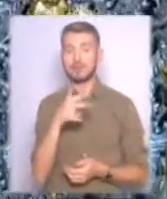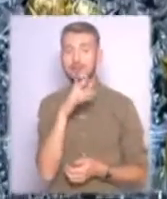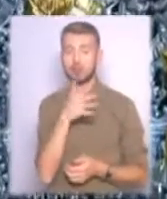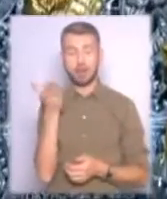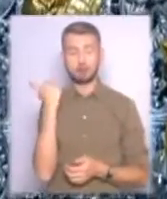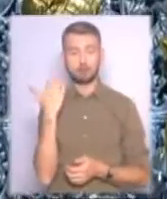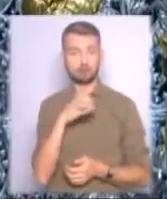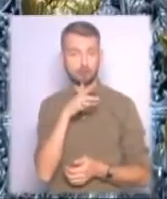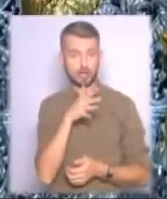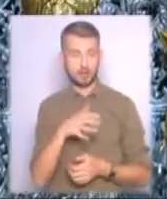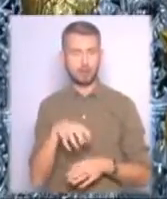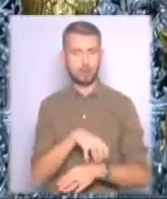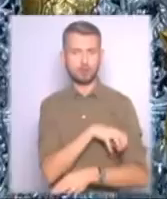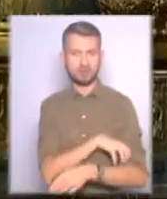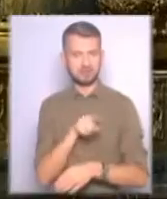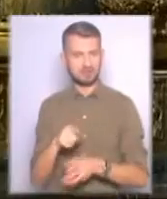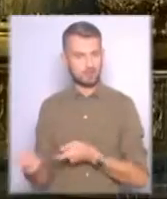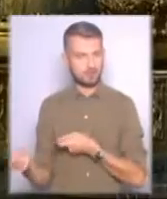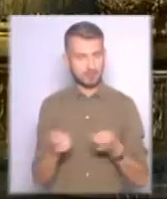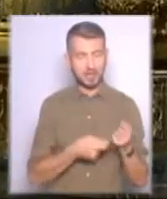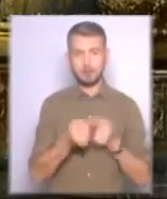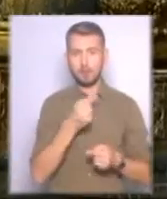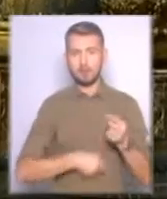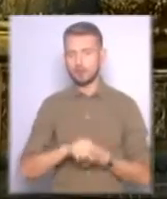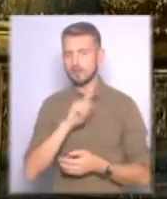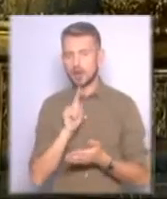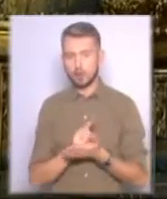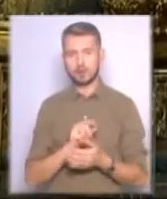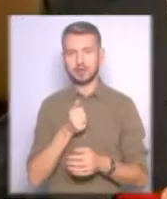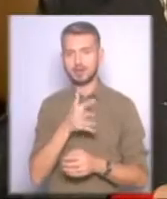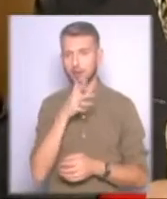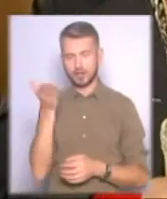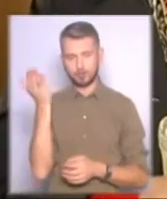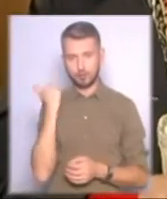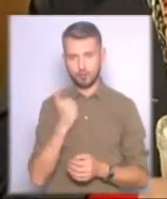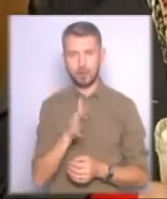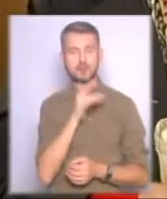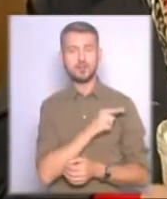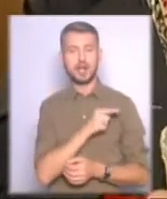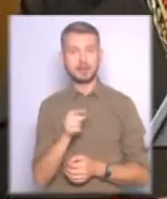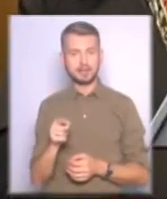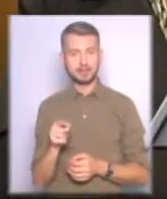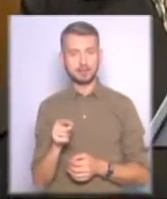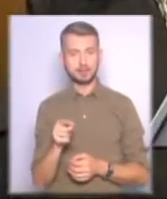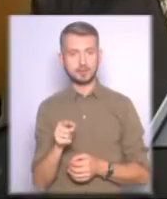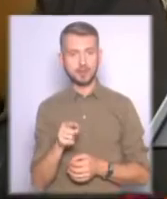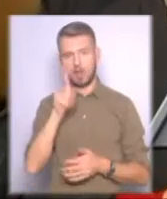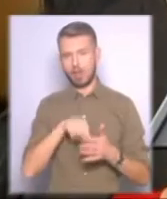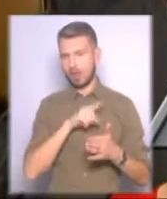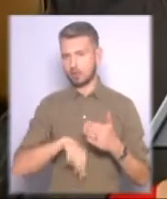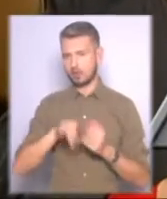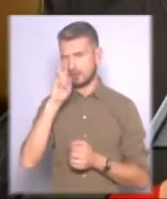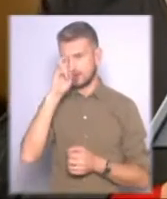минулого сторіччя комуністи святиню вивезли. Повернути її вдалося лише кілька років тому. В часи атеїстичні,